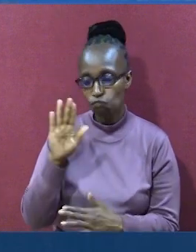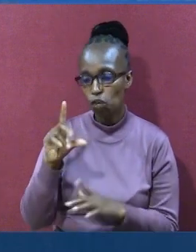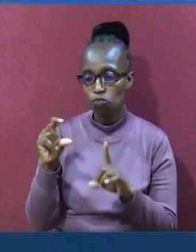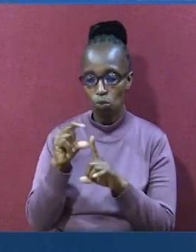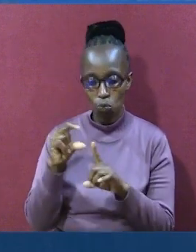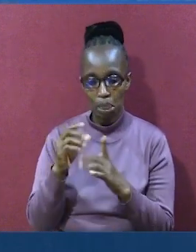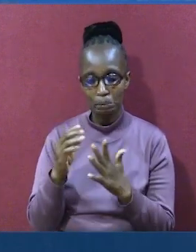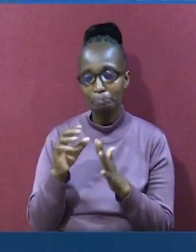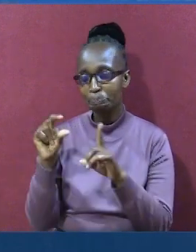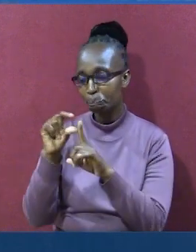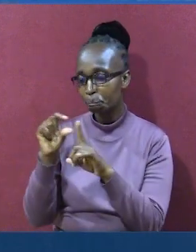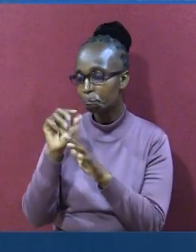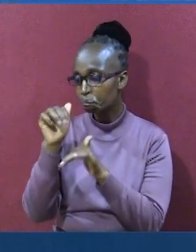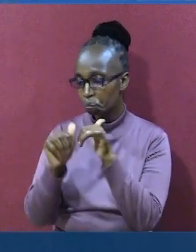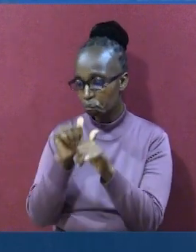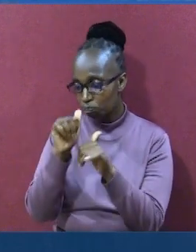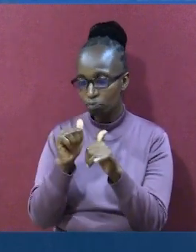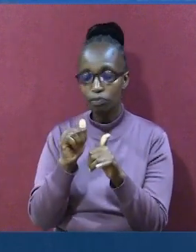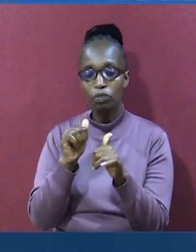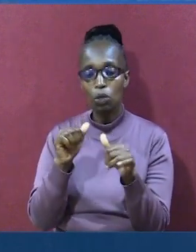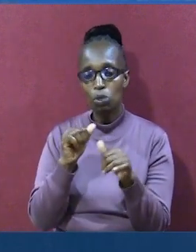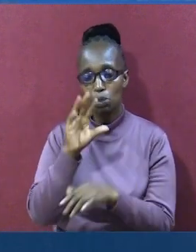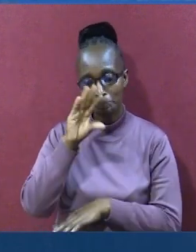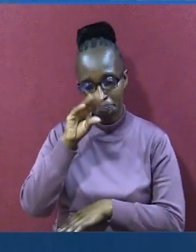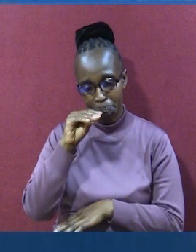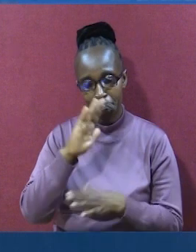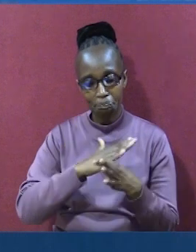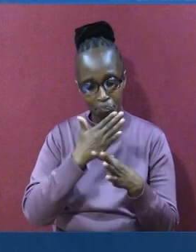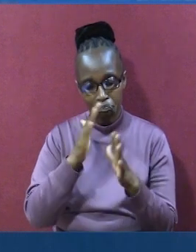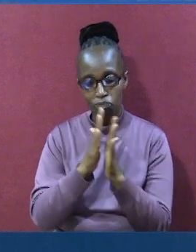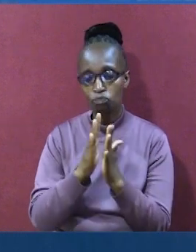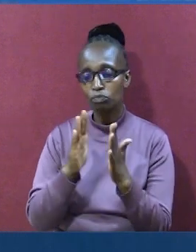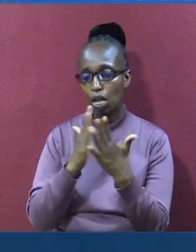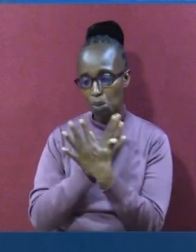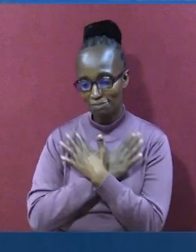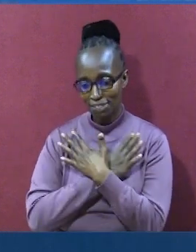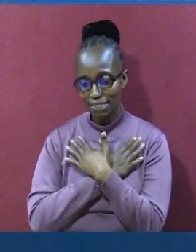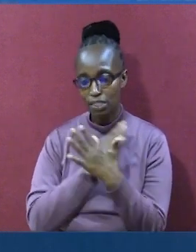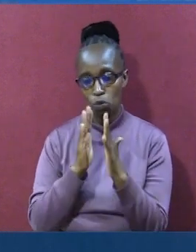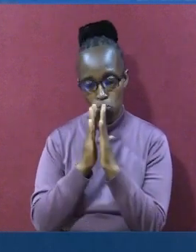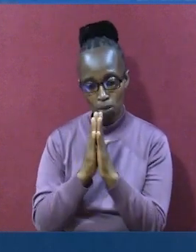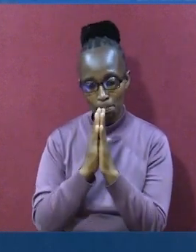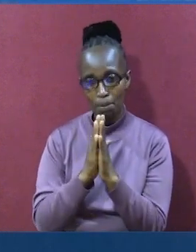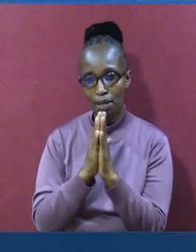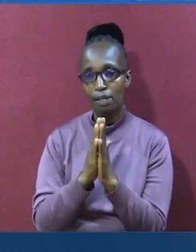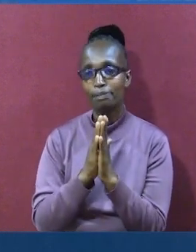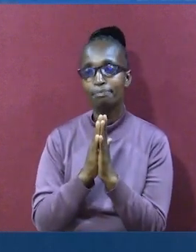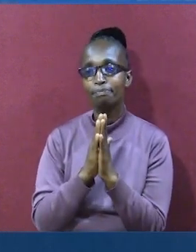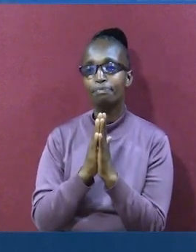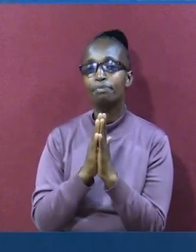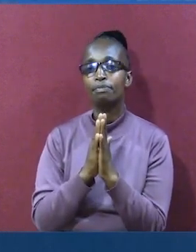lako takatifu. Ambalo buwana inaenda kulinena kwa mtanzamaji. Ninaomba katika jina la Yesu Kristo.